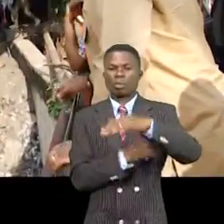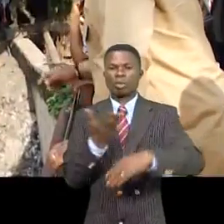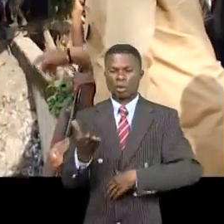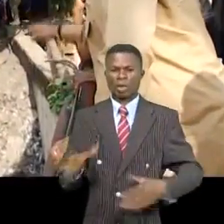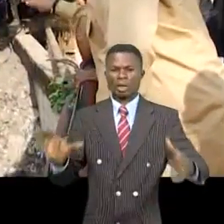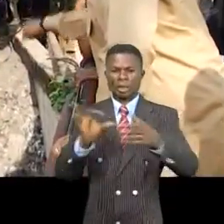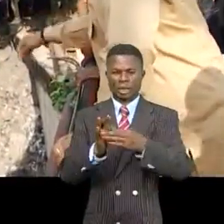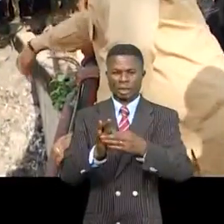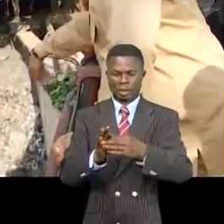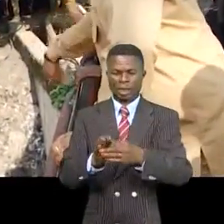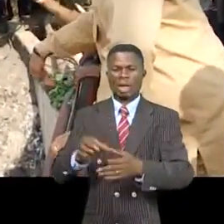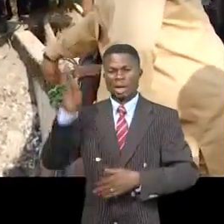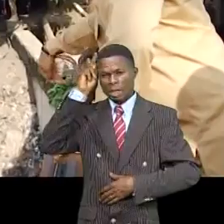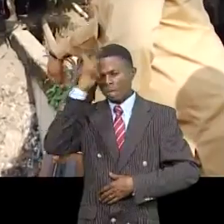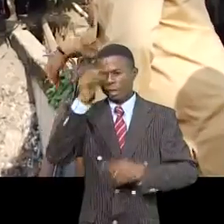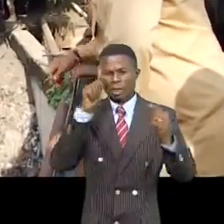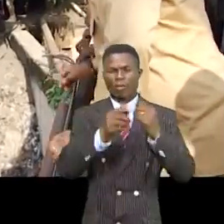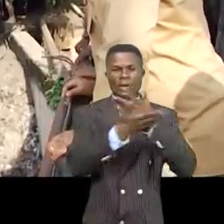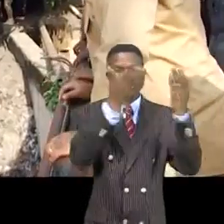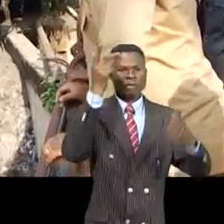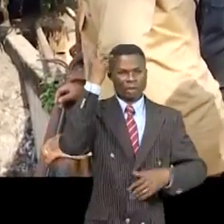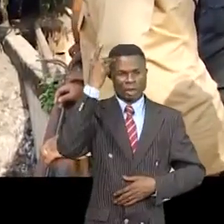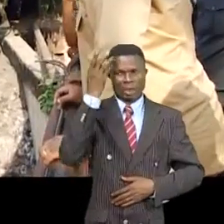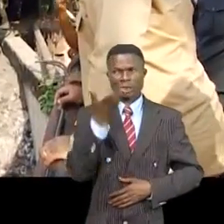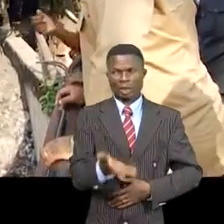révit le district de la Tchangou au reste de Kinshasa.